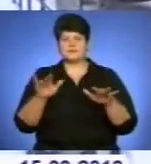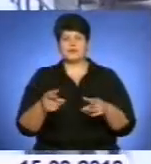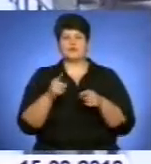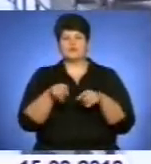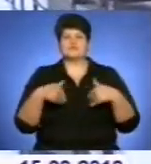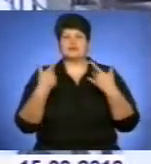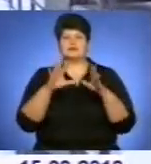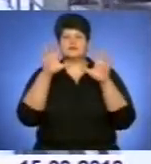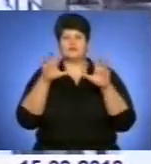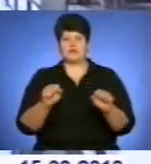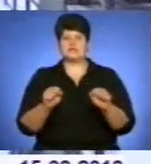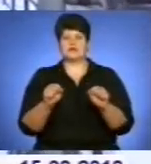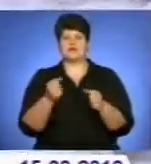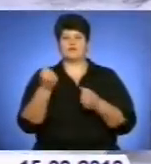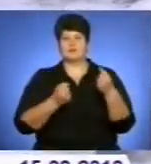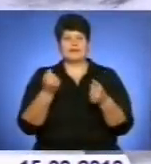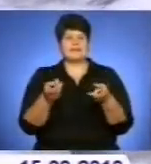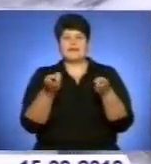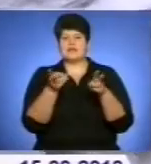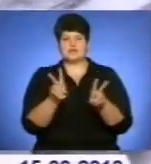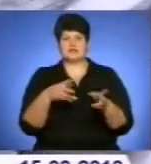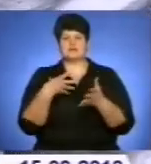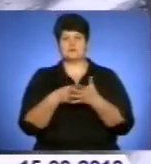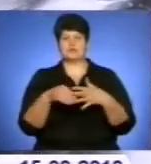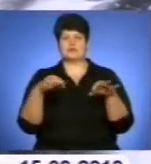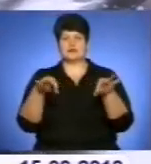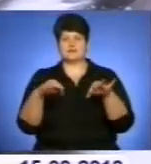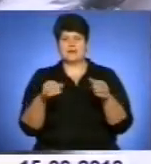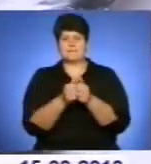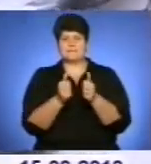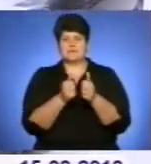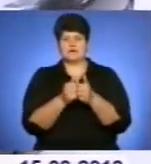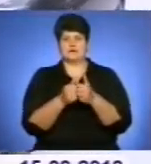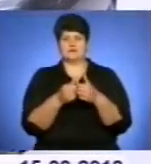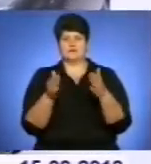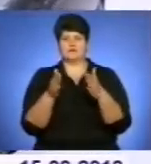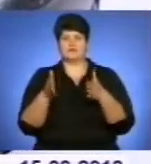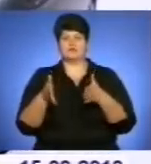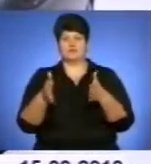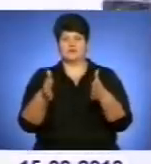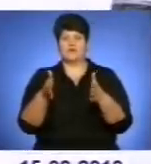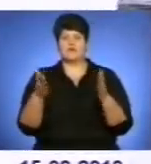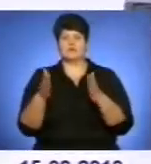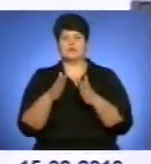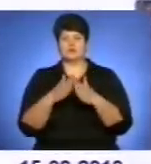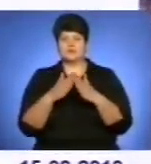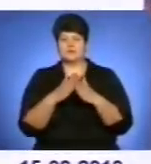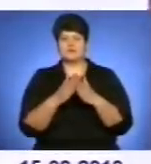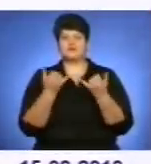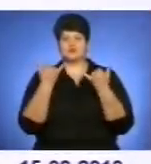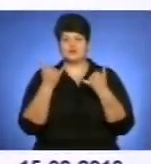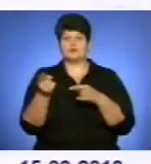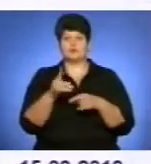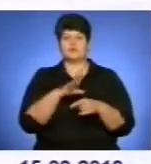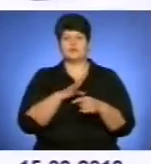розкидувачів піску, 16 одиниць снігочасної техніки. Після того, як подіє піщано-сольова суміш, підуть грейдери, які мають розгорнути